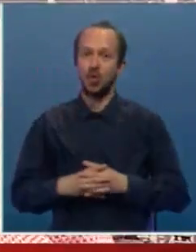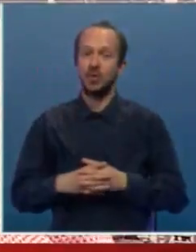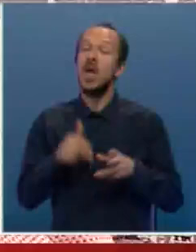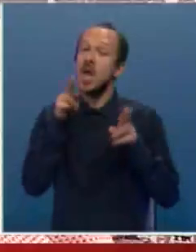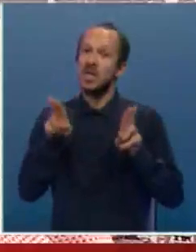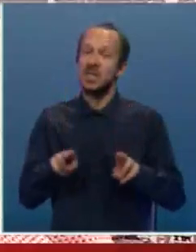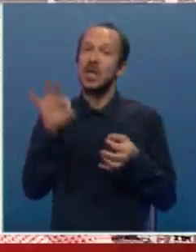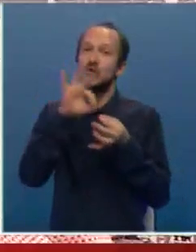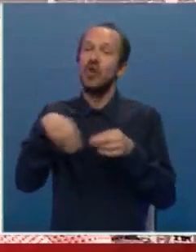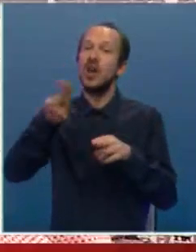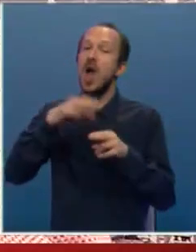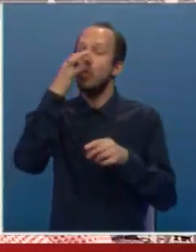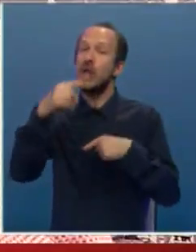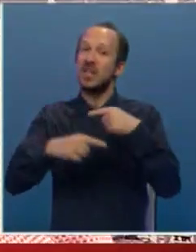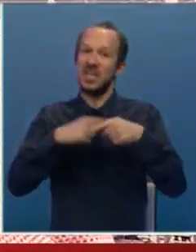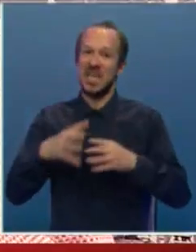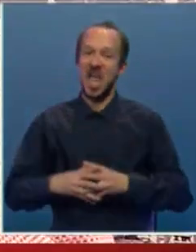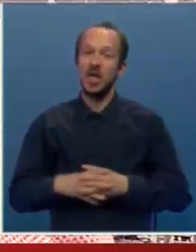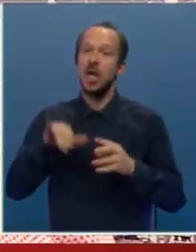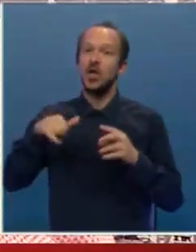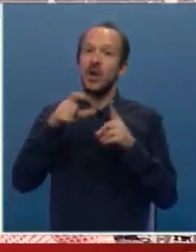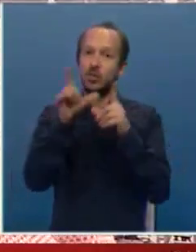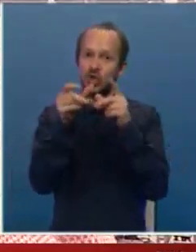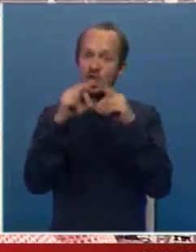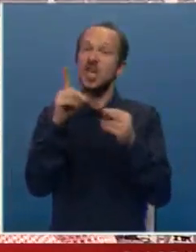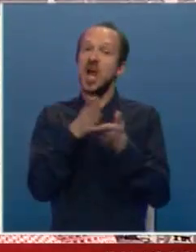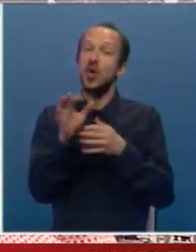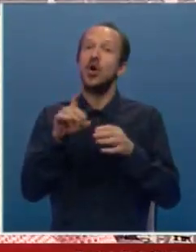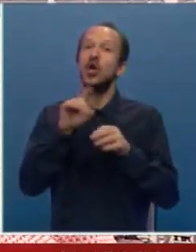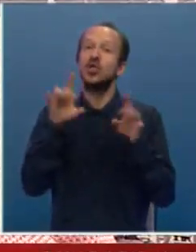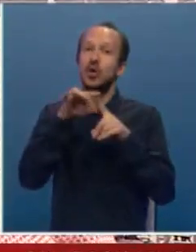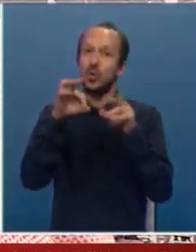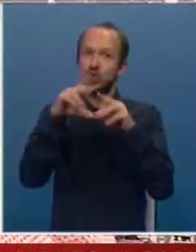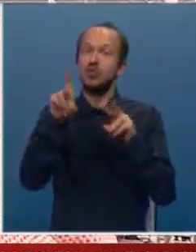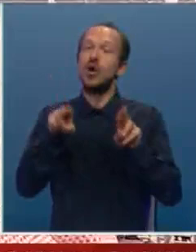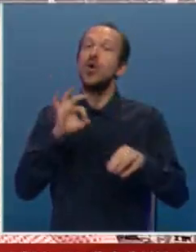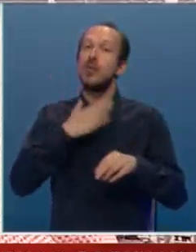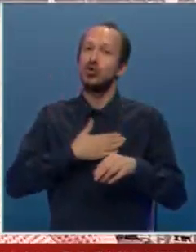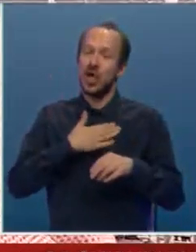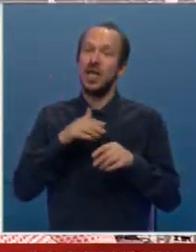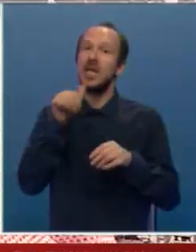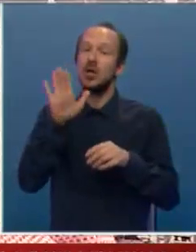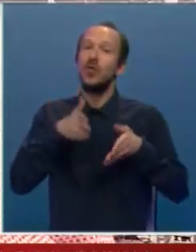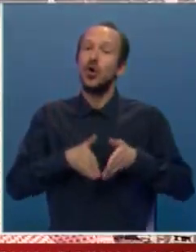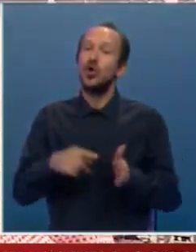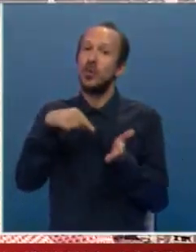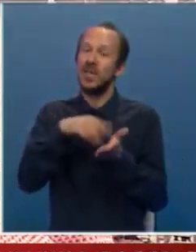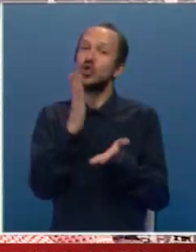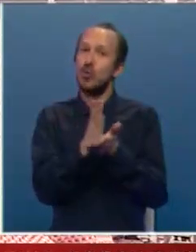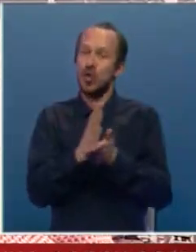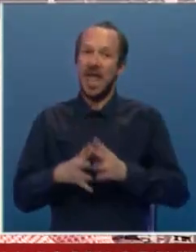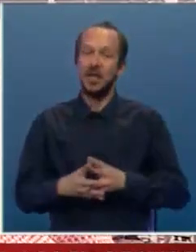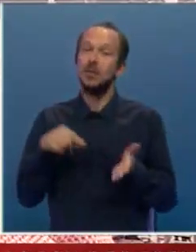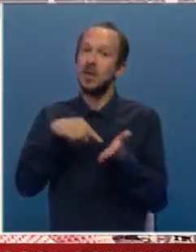zaista čuva najbolje tradicije Jovana Dučiće. i ako išta Dučić mogo da poželi, a to je da njegovo rodno mesto bude